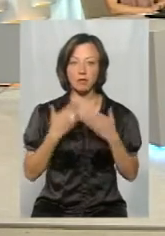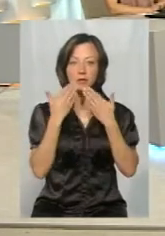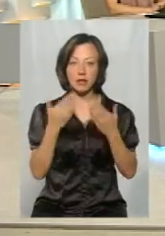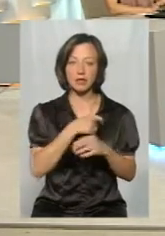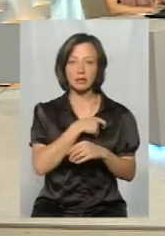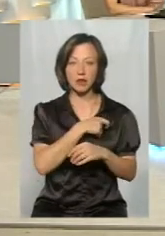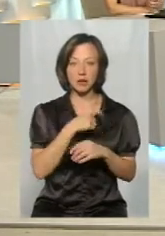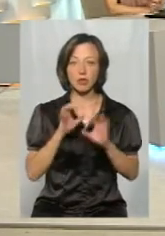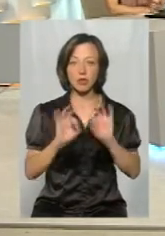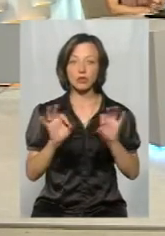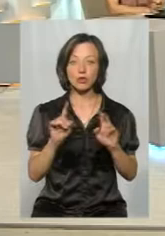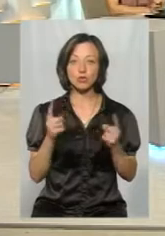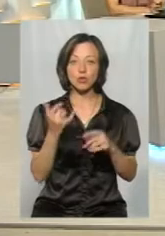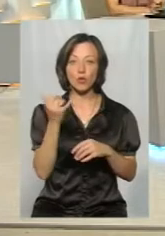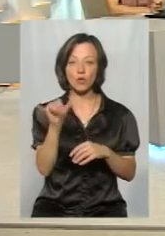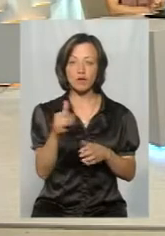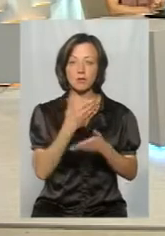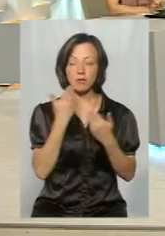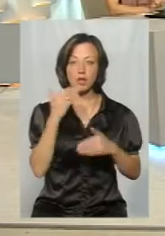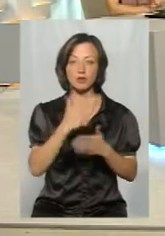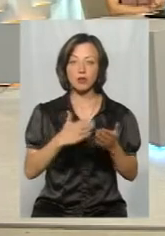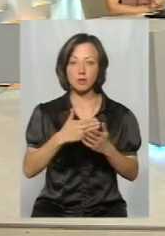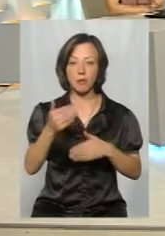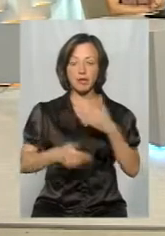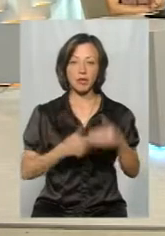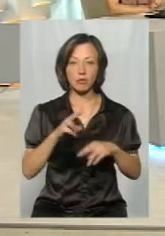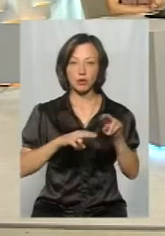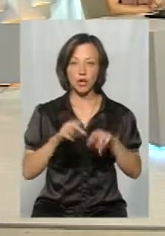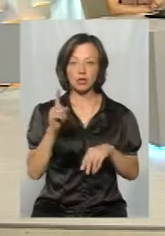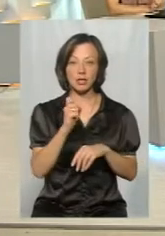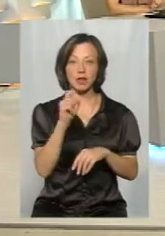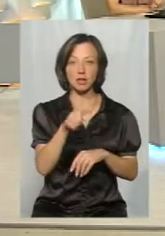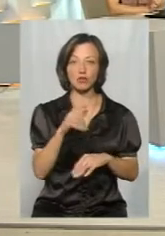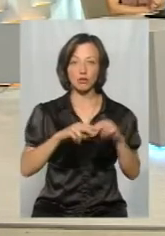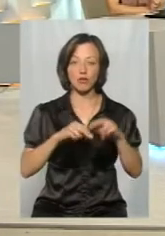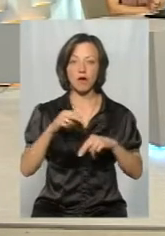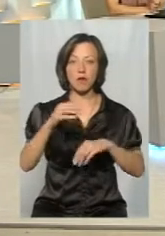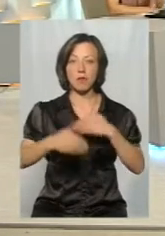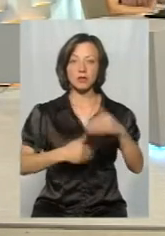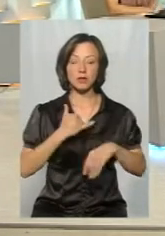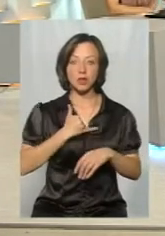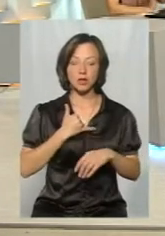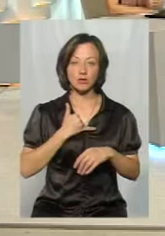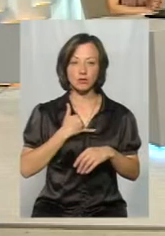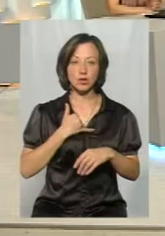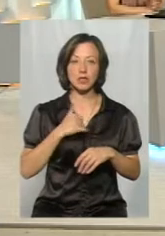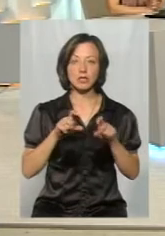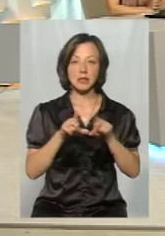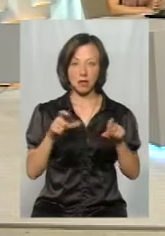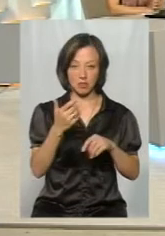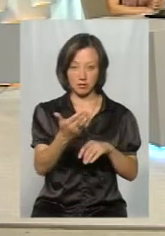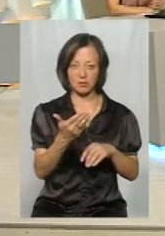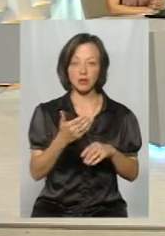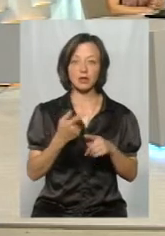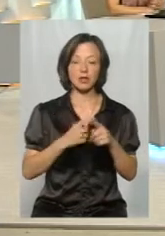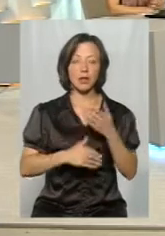депутатів, ви поясніть, чому у вас нема зовсім басейн, а ви не будуєте, а ви за те, щоб будували басейн у нашому закладі. І